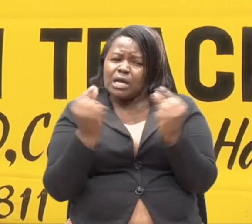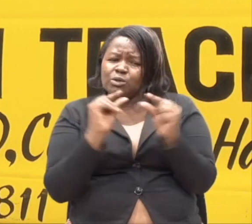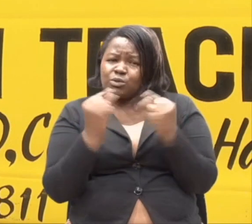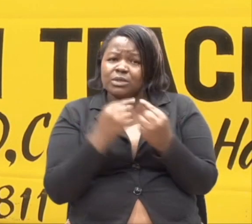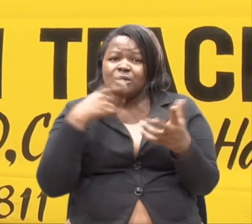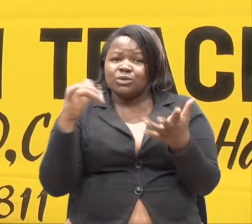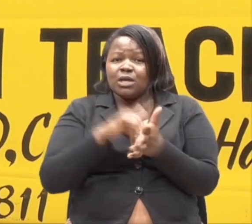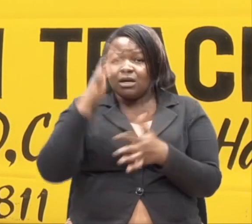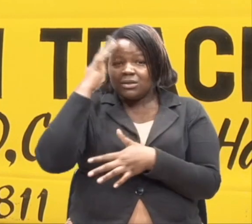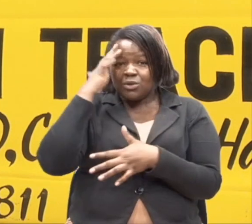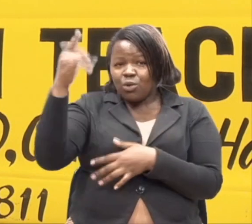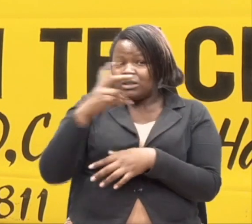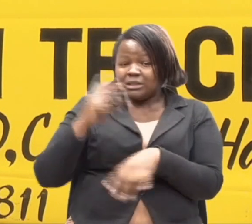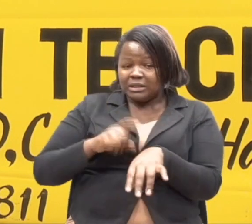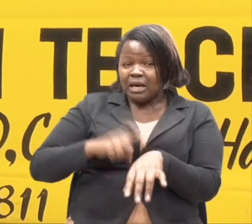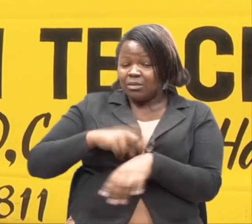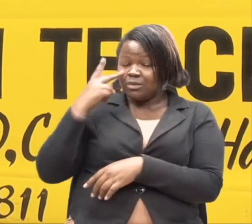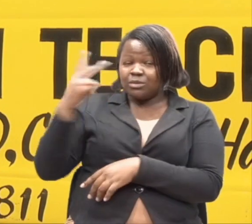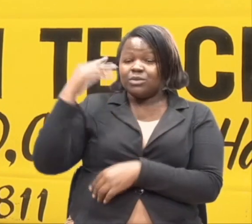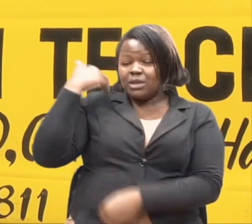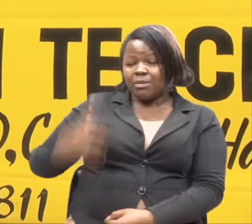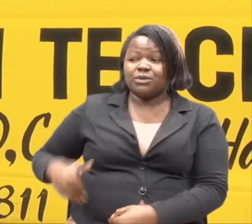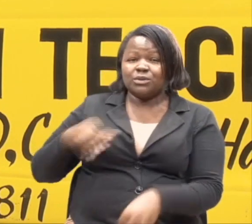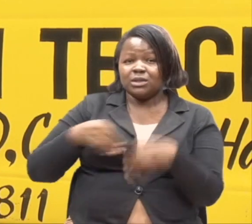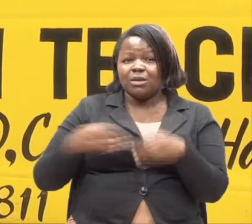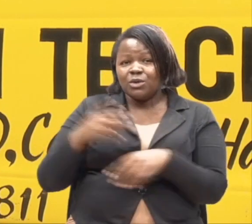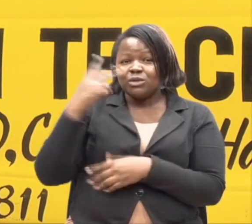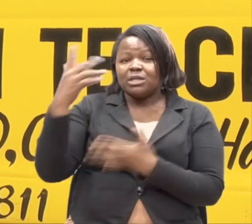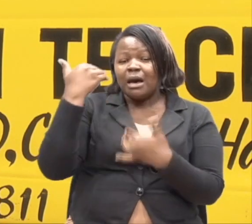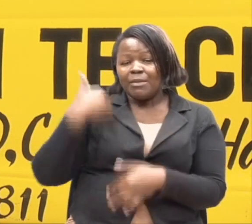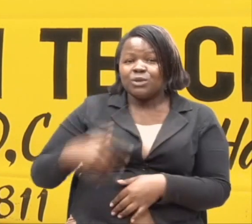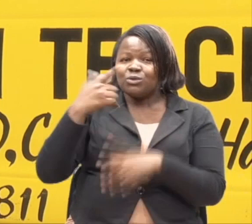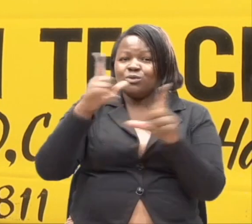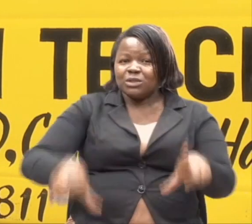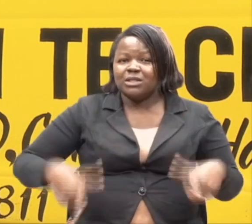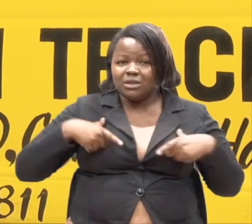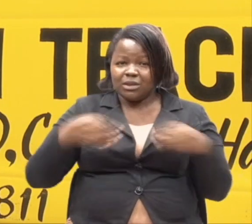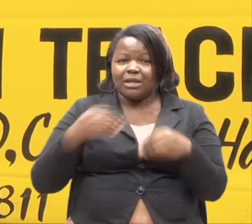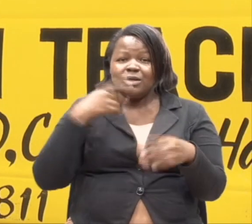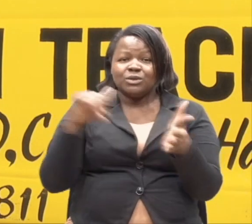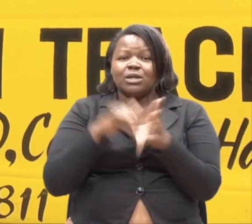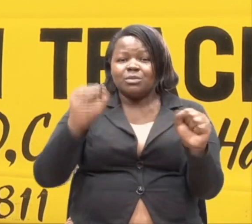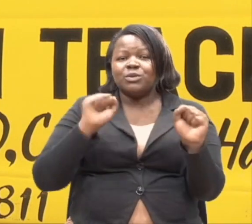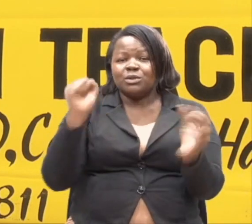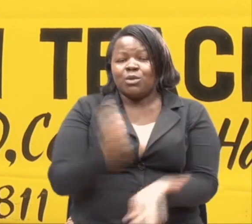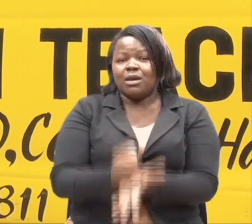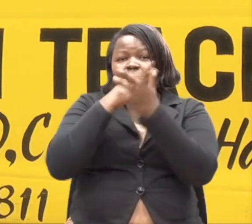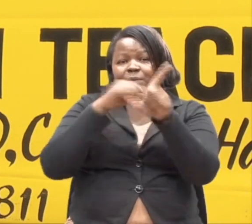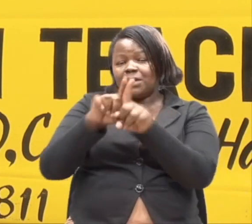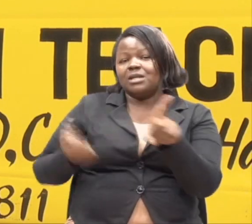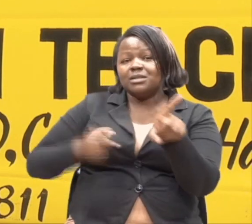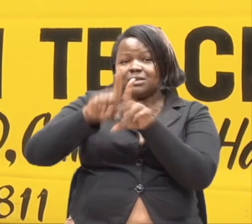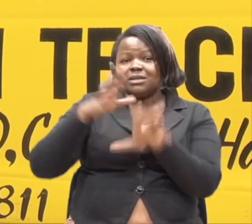Ya kwamba. Mulemavu si usione mulemavu. Mwone mutu wanaishi na ulemavu. Iri niweze kusaidia hawa ndugu zangu. Na dada zangu